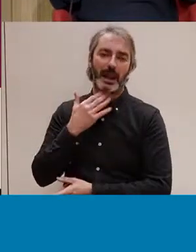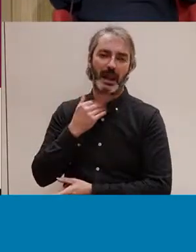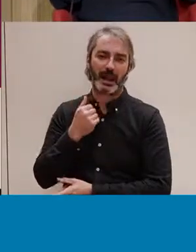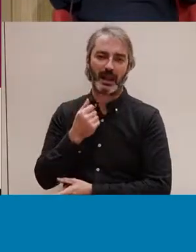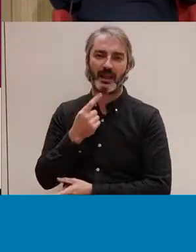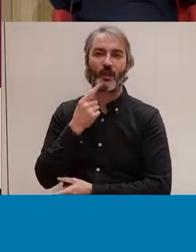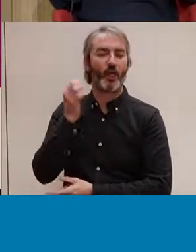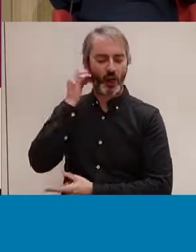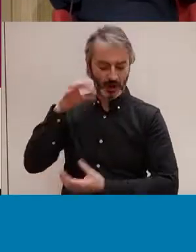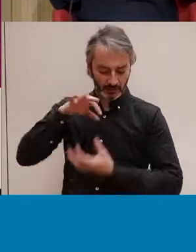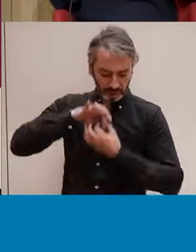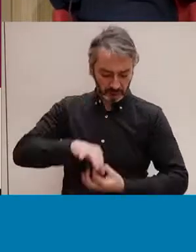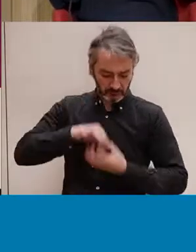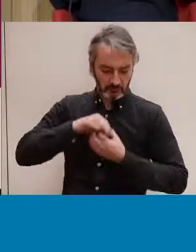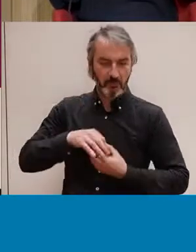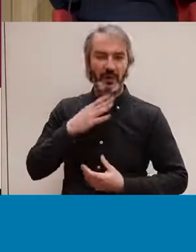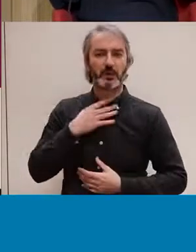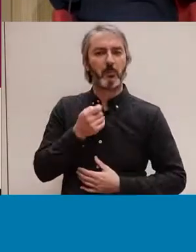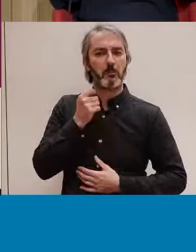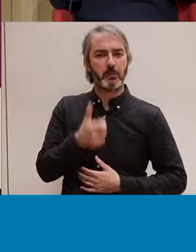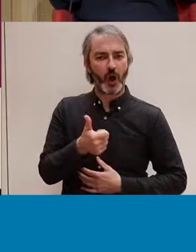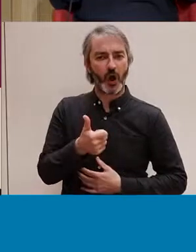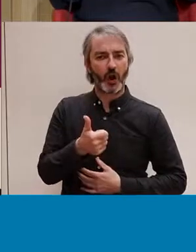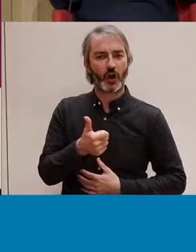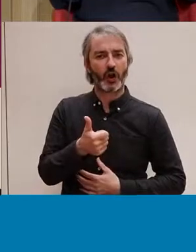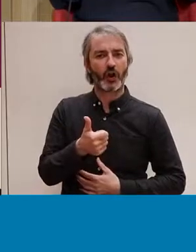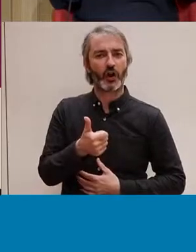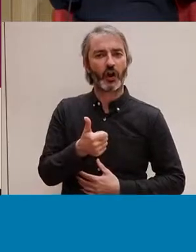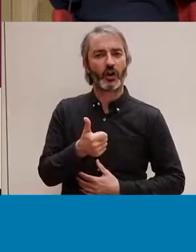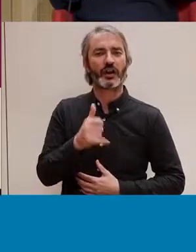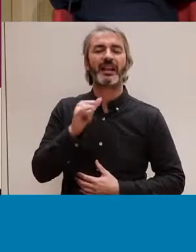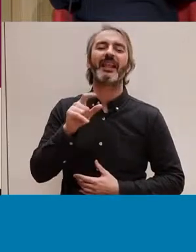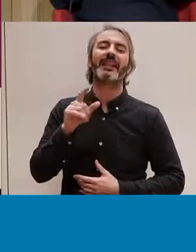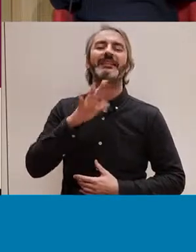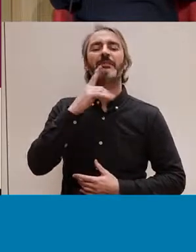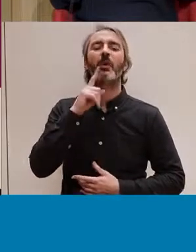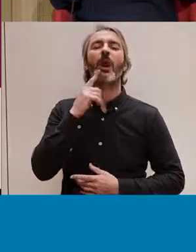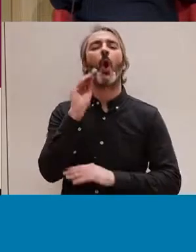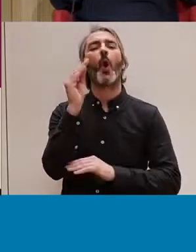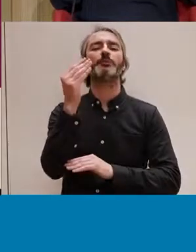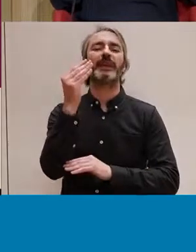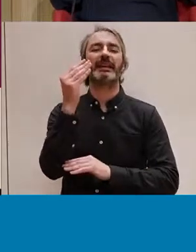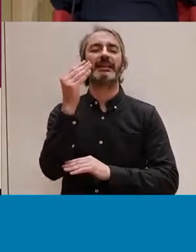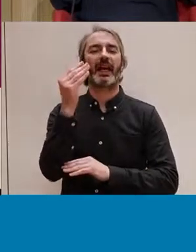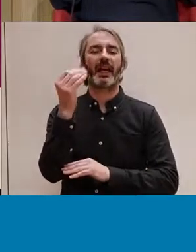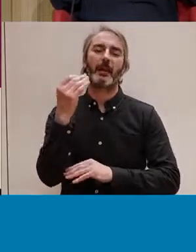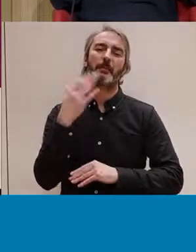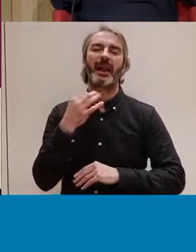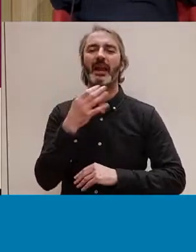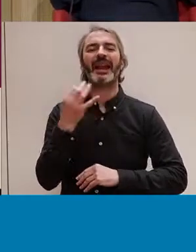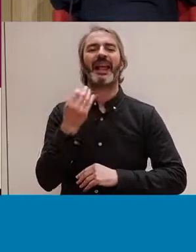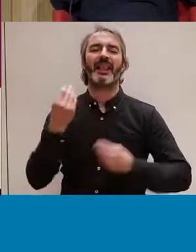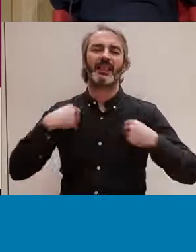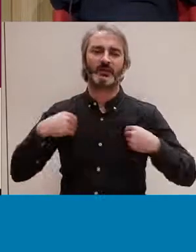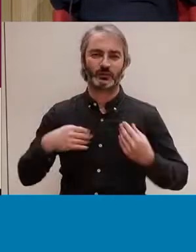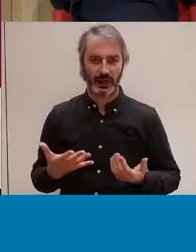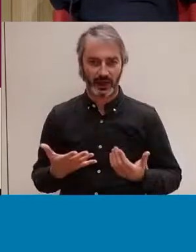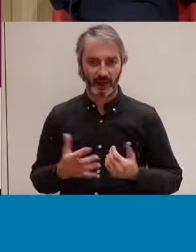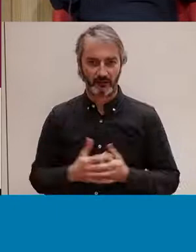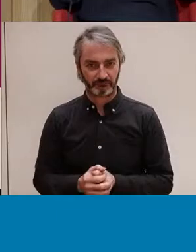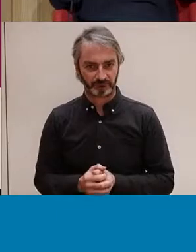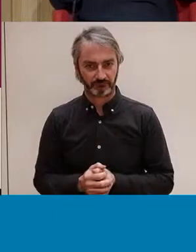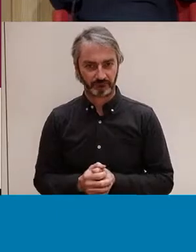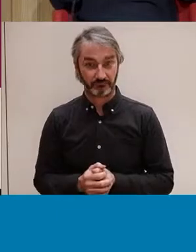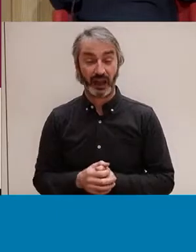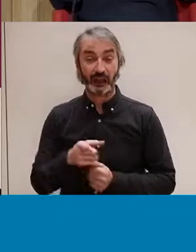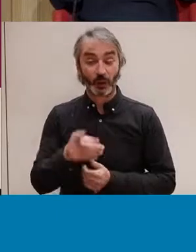amb el seu desig i que s'entenguin més com a objectes de plaer que no com a subjectes de plaer, no? Això